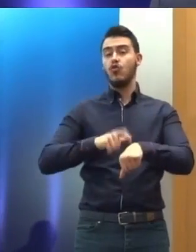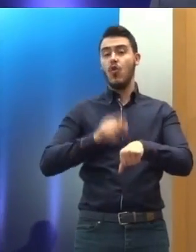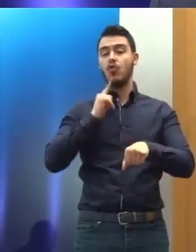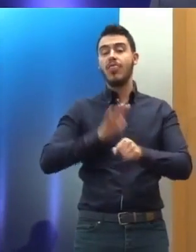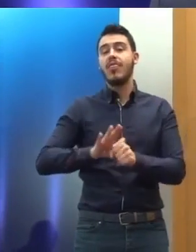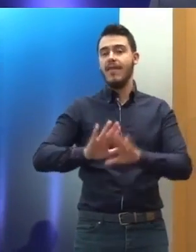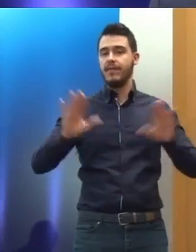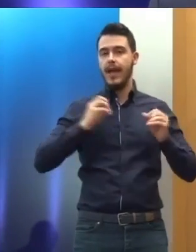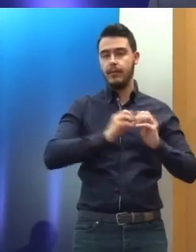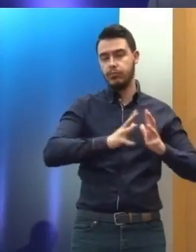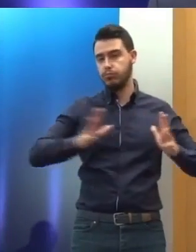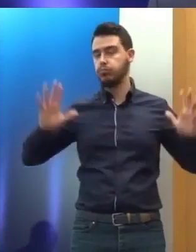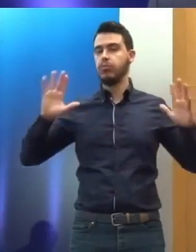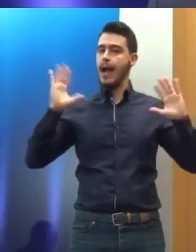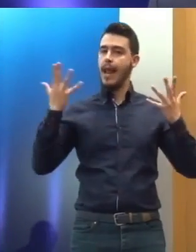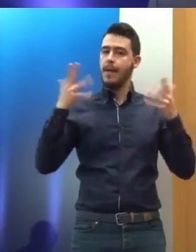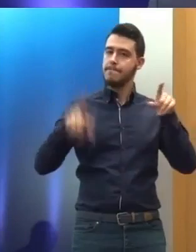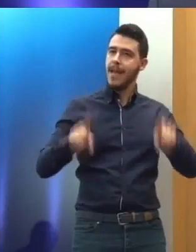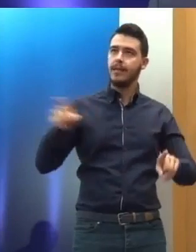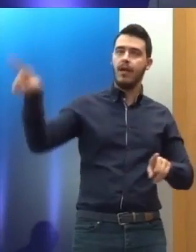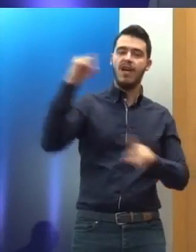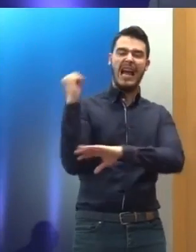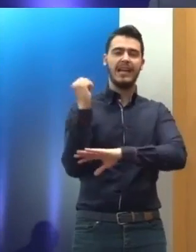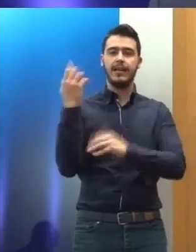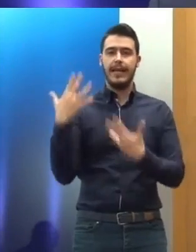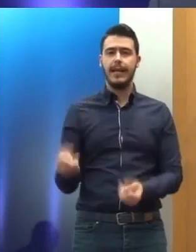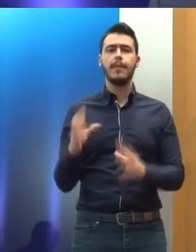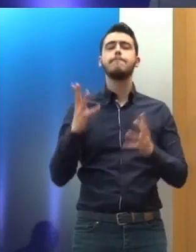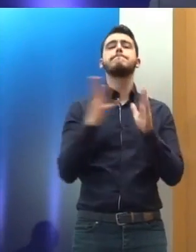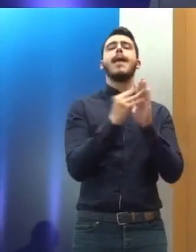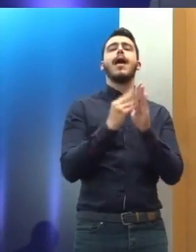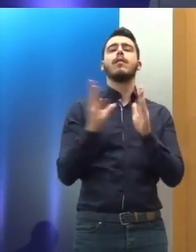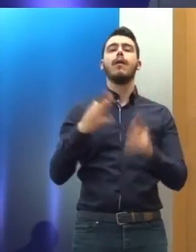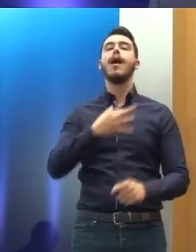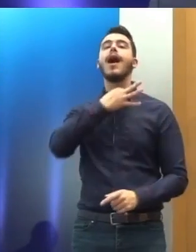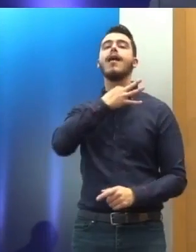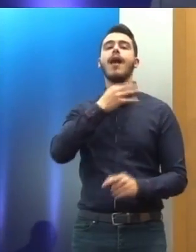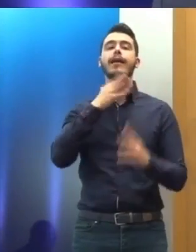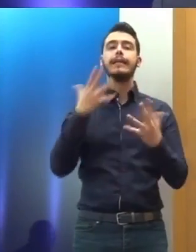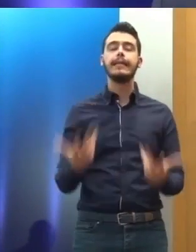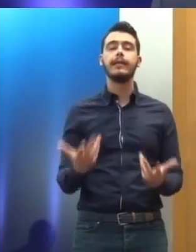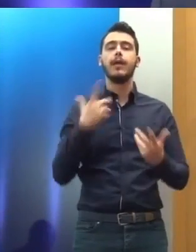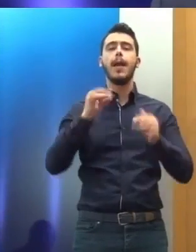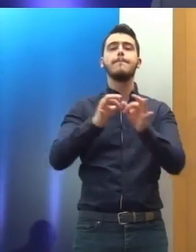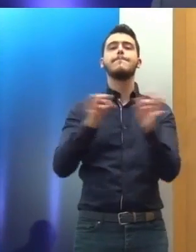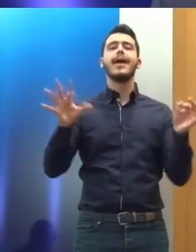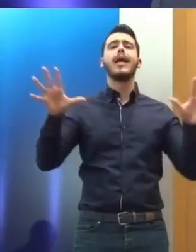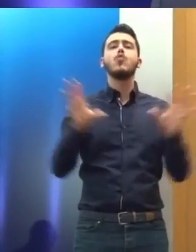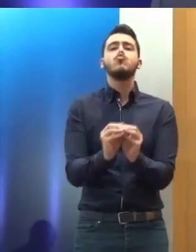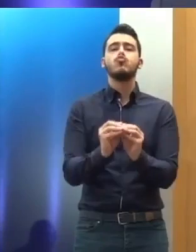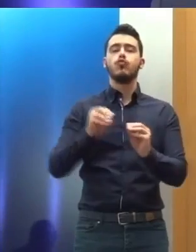απασχόρησαν τα όργανα αυτά. Ένα πρώτο θέμα. Υπάρχει ανάγκη στοχευμένων μέτρων για την προστασία των